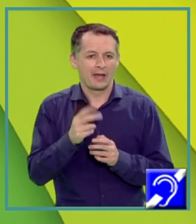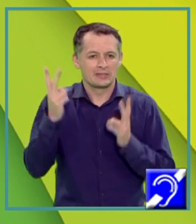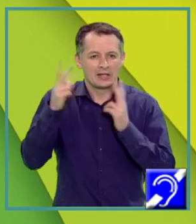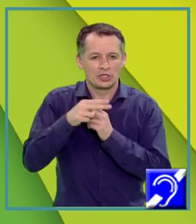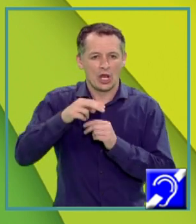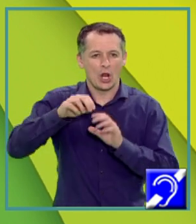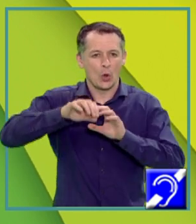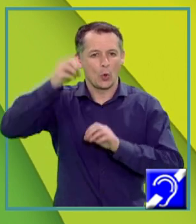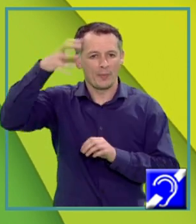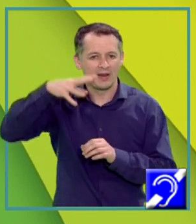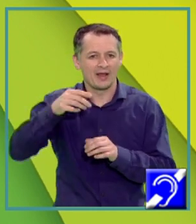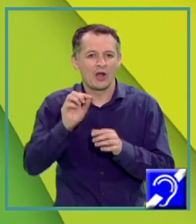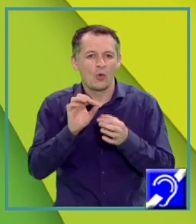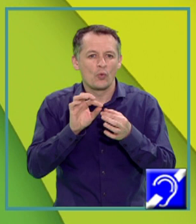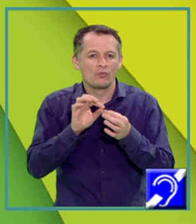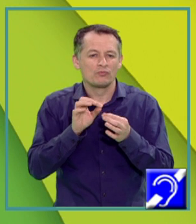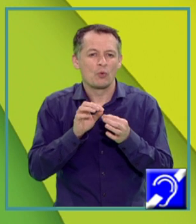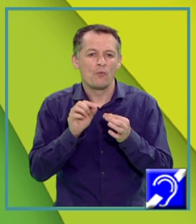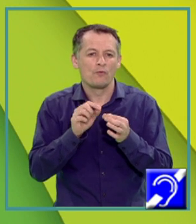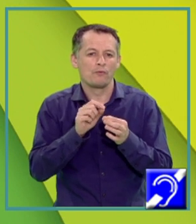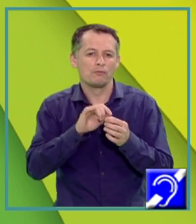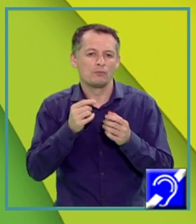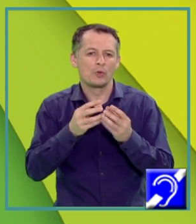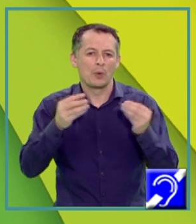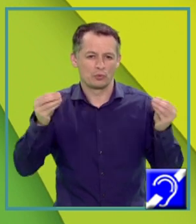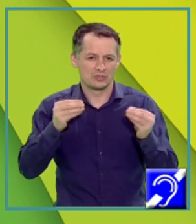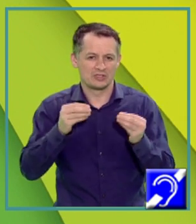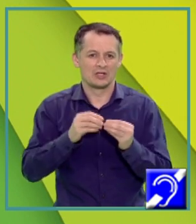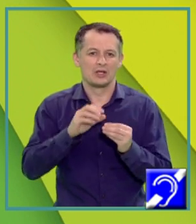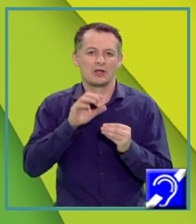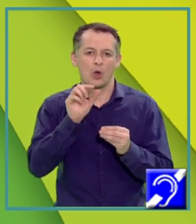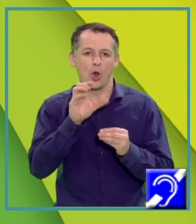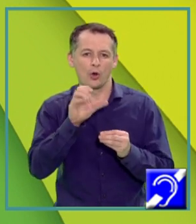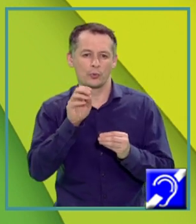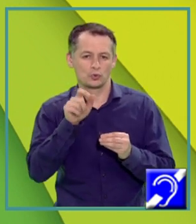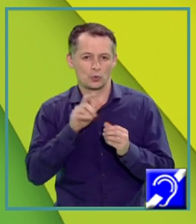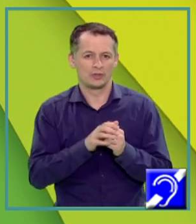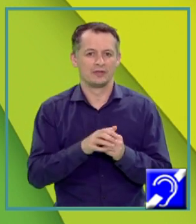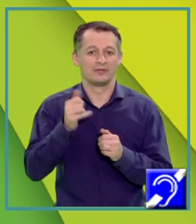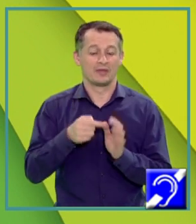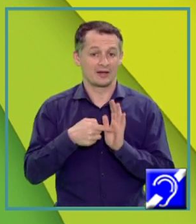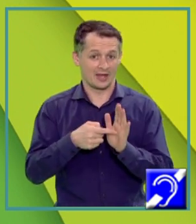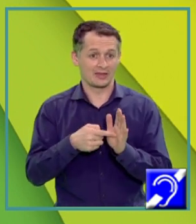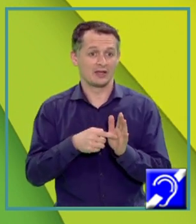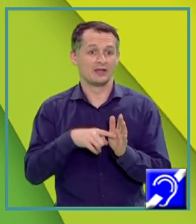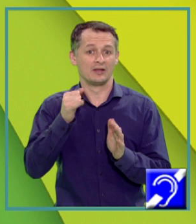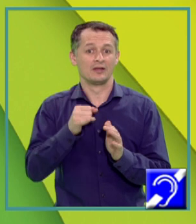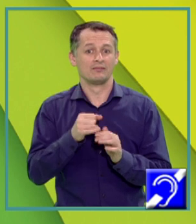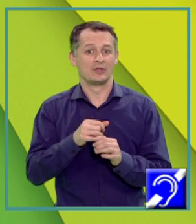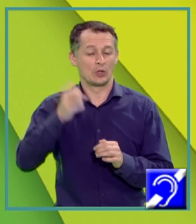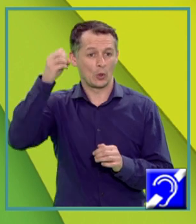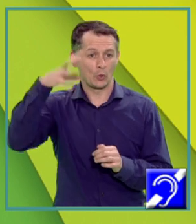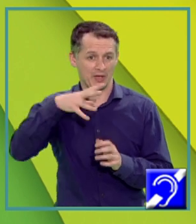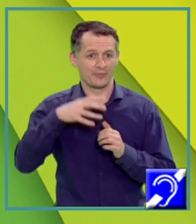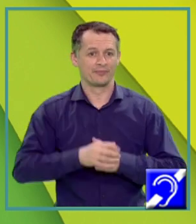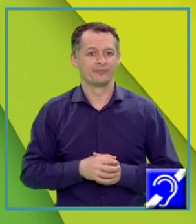corpusculi emiși de sursele de lumină și captați de receptori. Corpusculii se deplasau de-a lungul razei